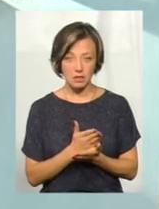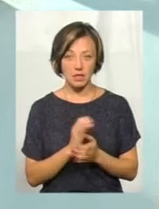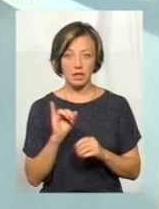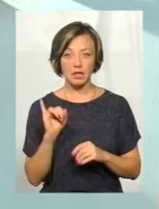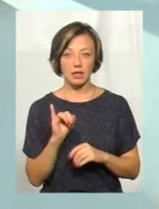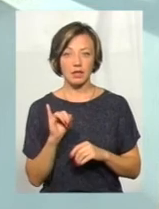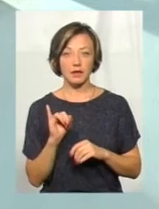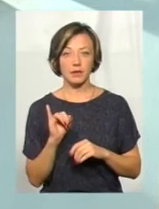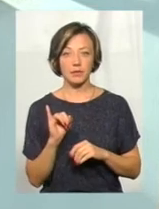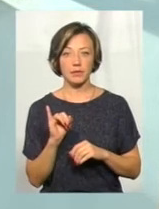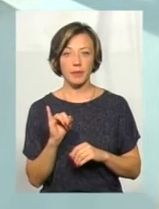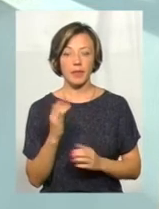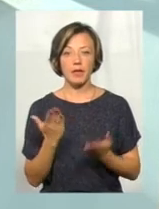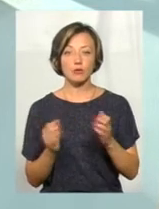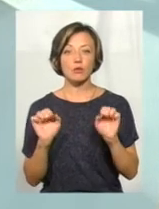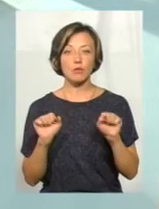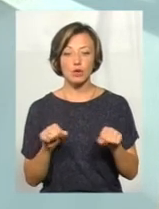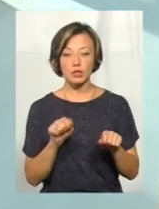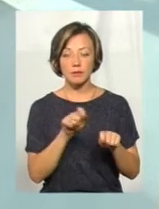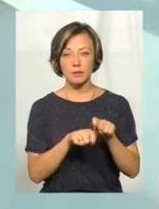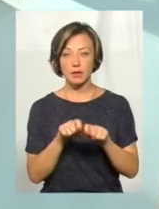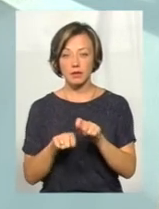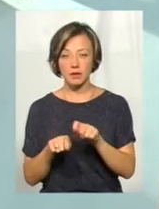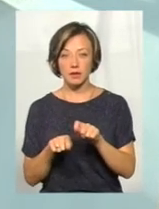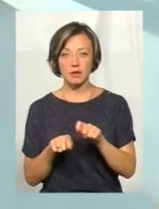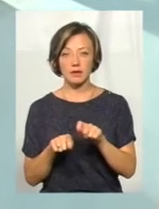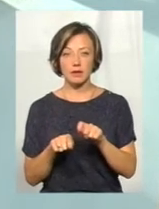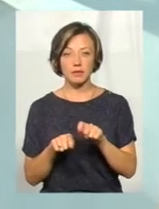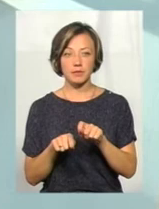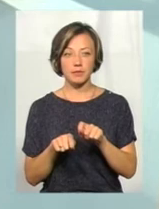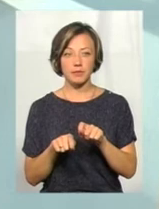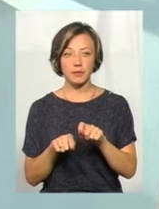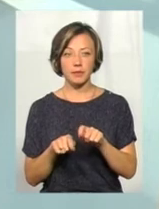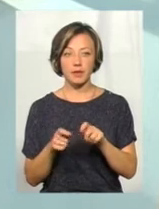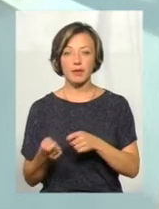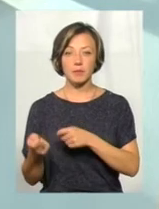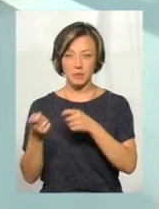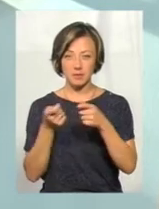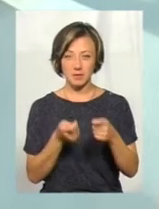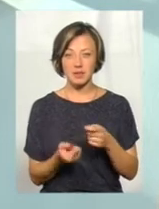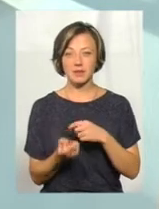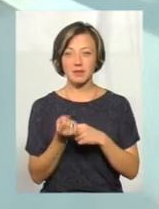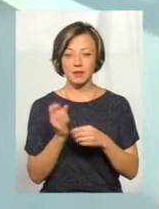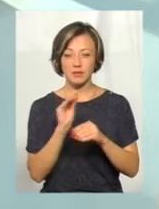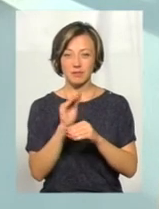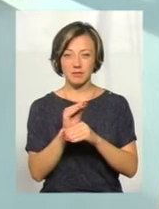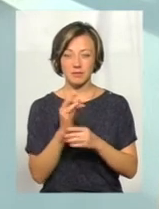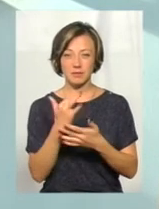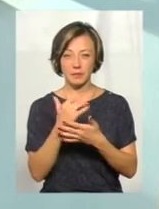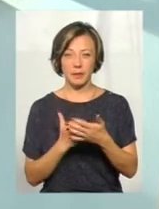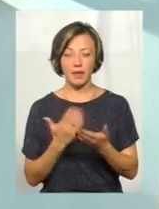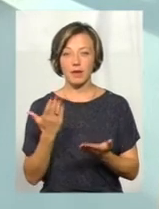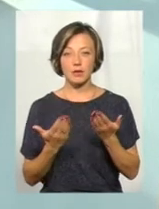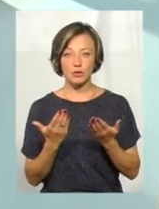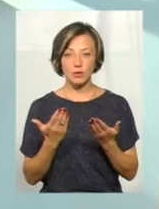якщо можна відслідкувати його дистрибюційну націнку, якщо він